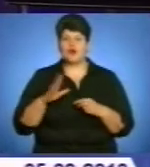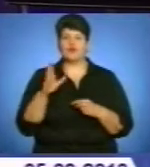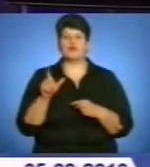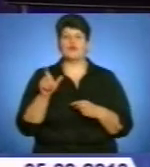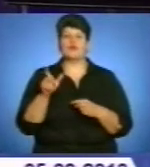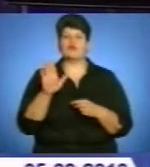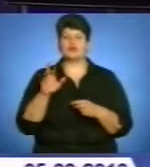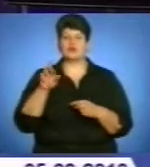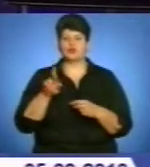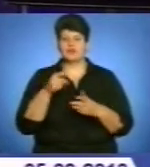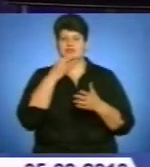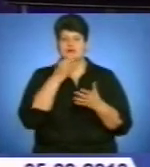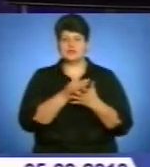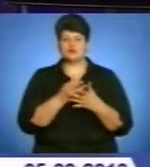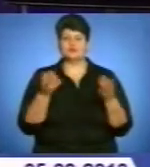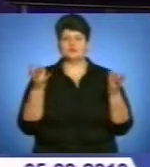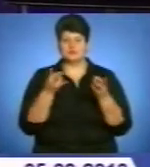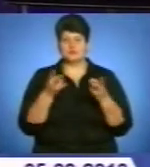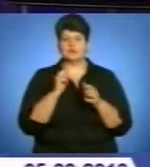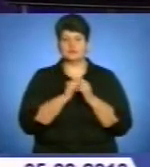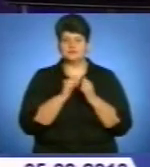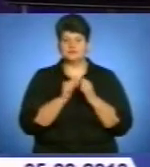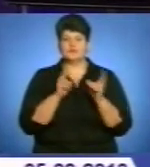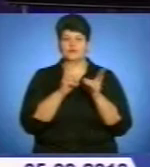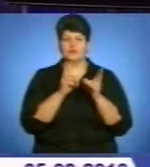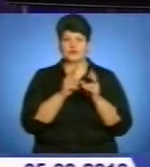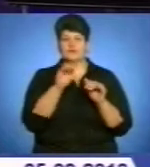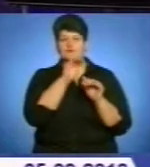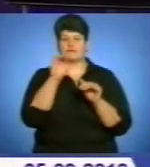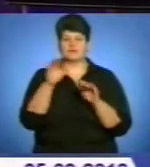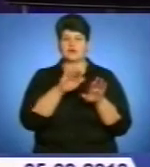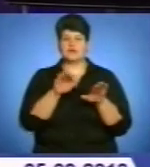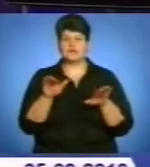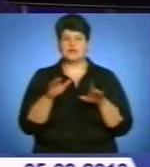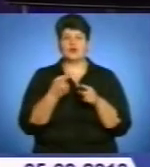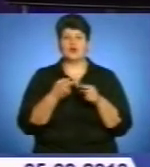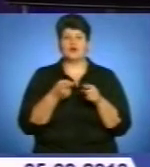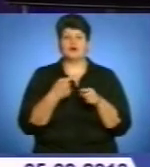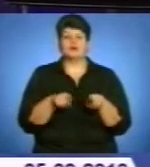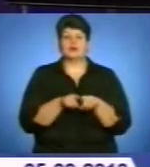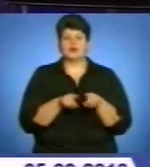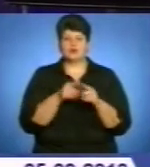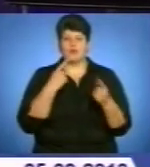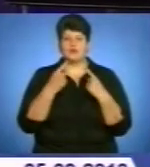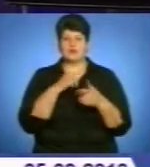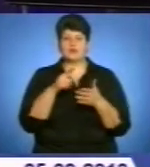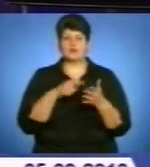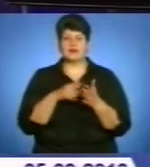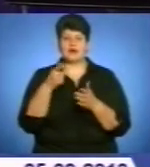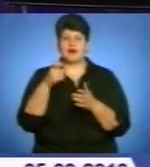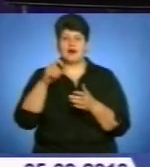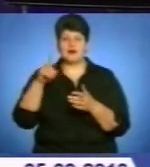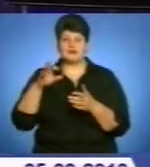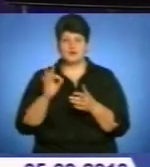важливості регулярних зустрічей на найвищому рівні. Президенти також обговорили газове питання та майбутній міжрегіональний форум,